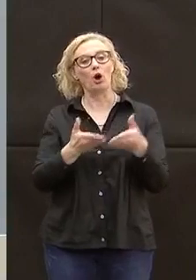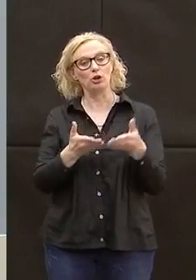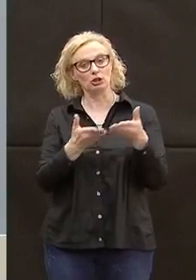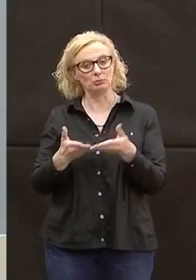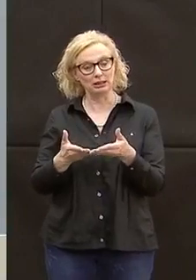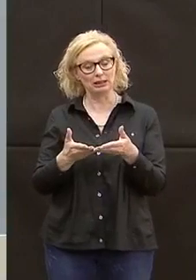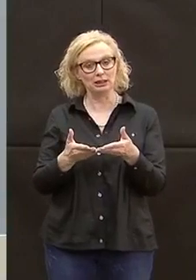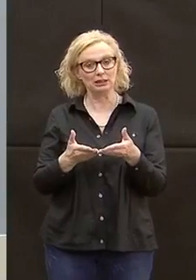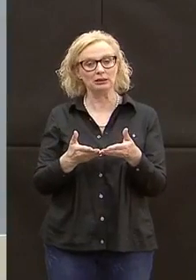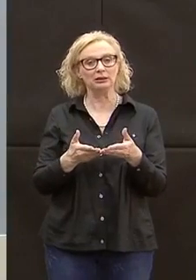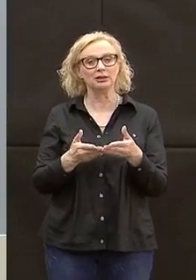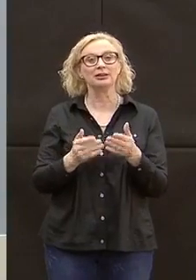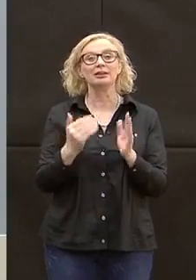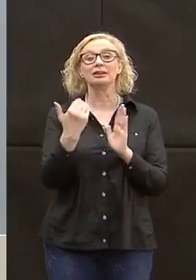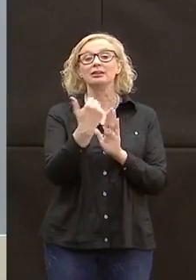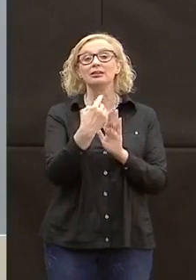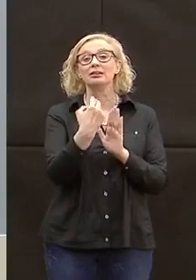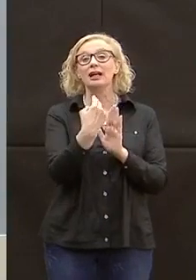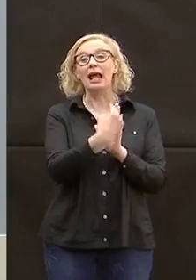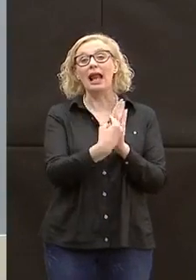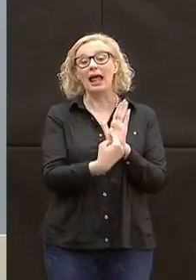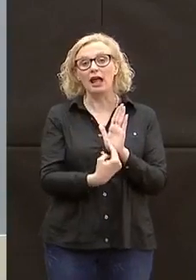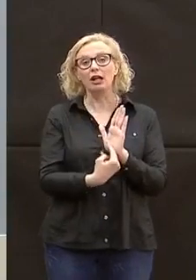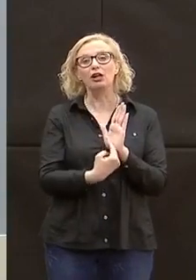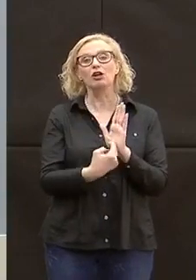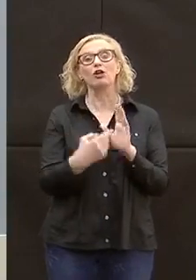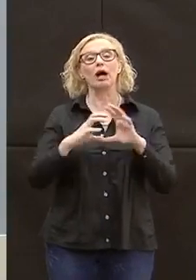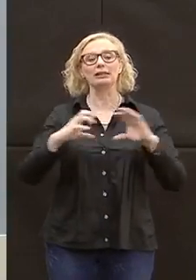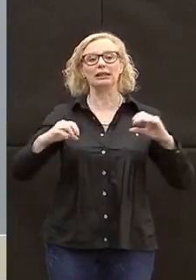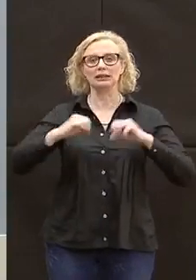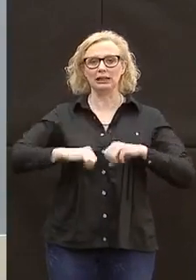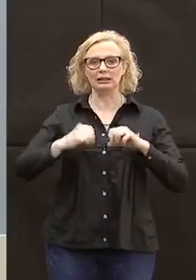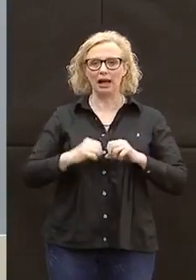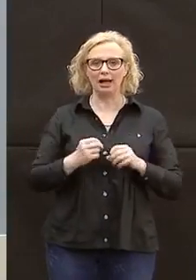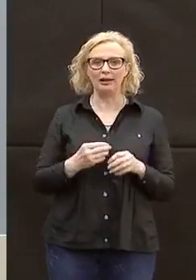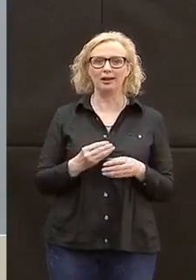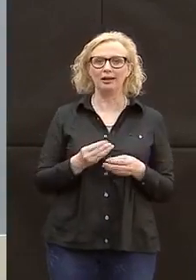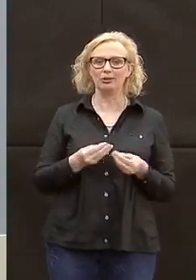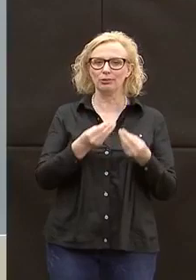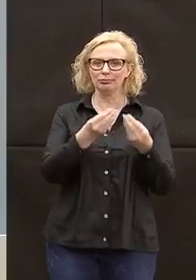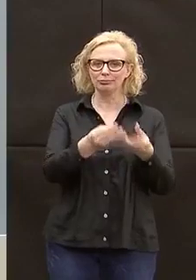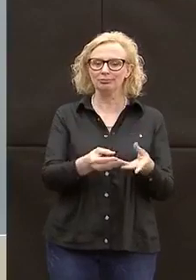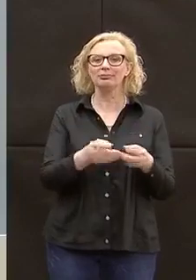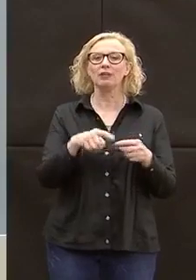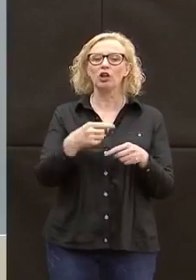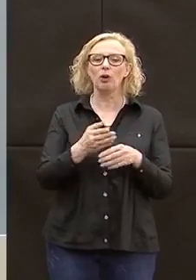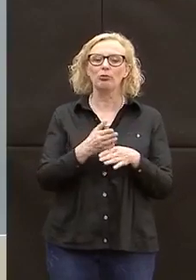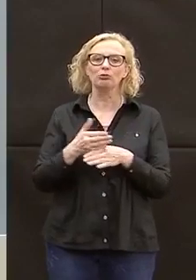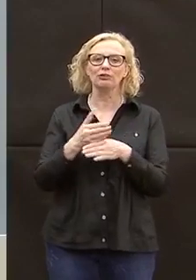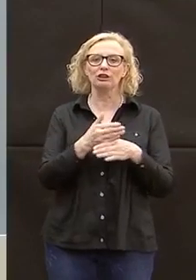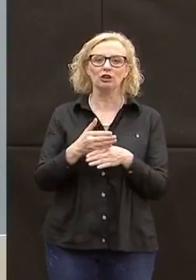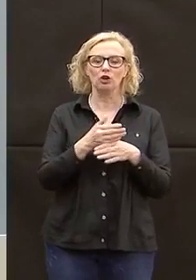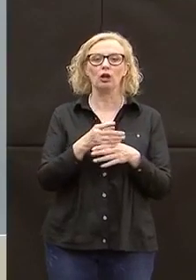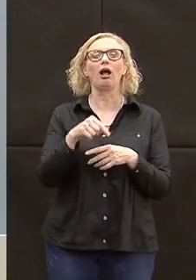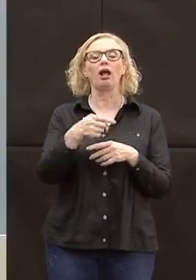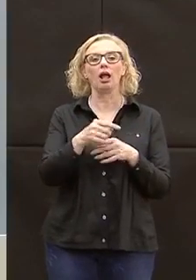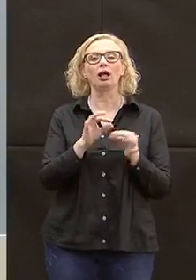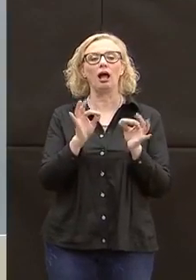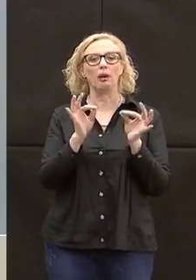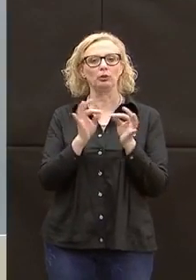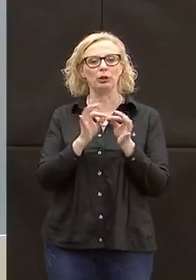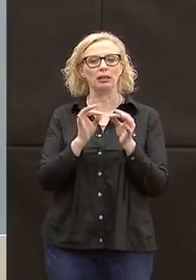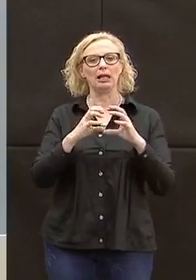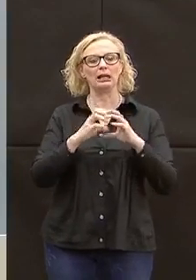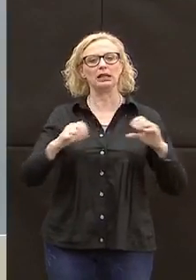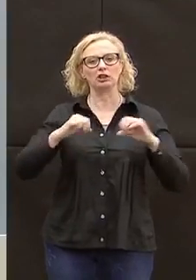L'elenco è stato girato all'azienda sanitaria che organizzerà quindi suddivisi per territorio gli appuntamenti, quindi gli appuntamenti verranno gestiti dall